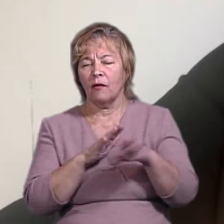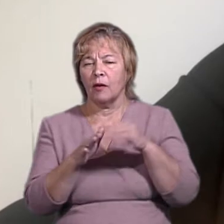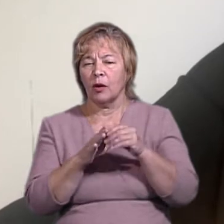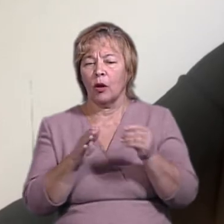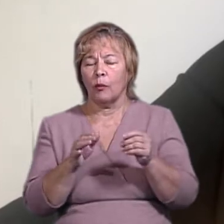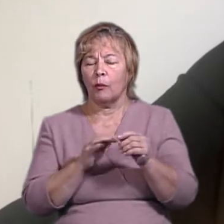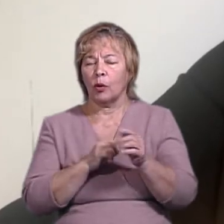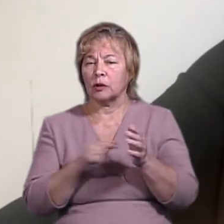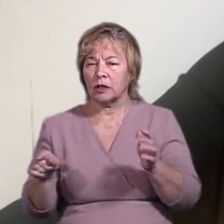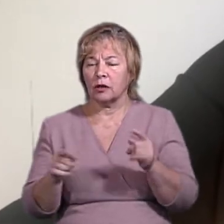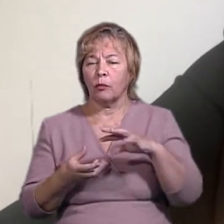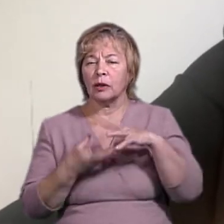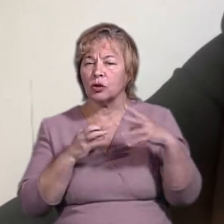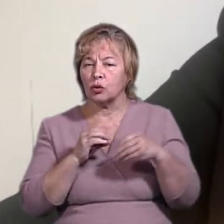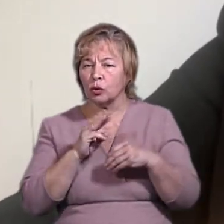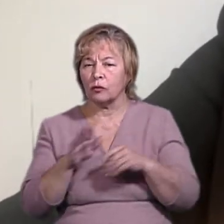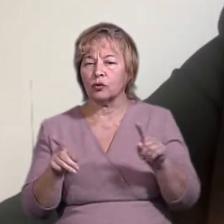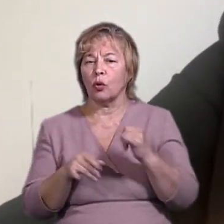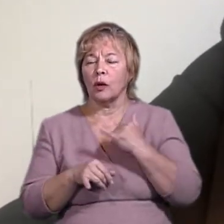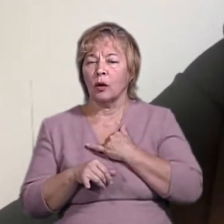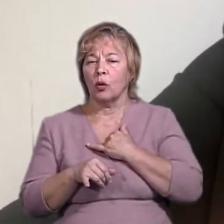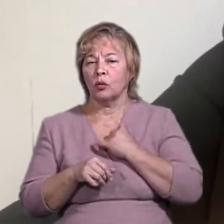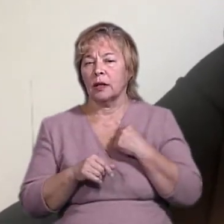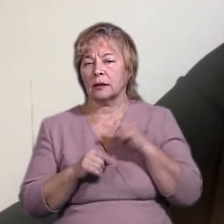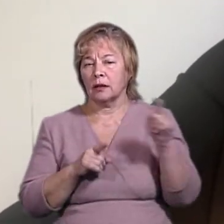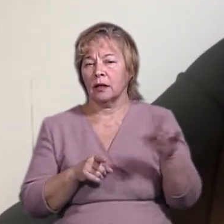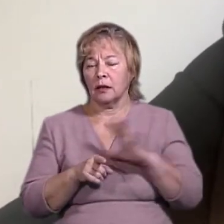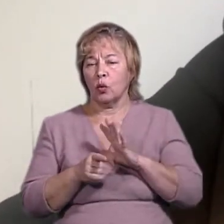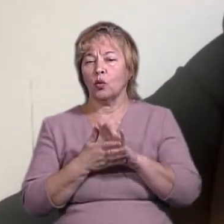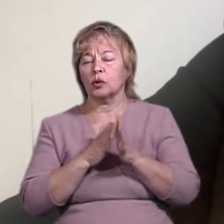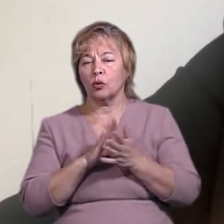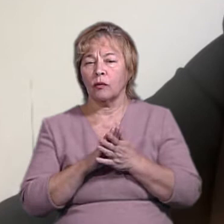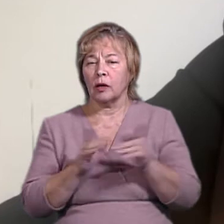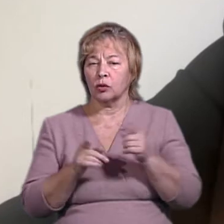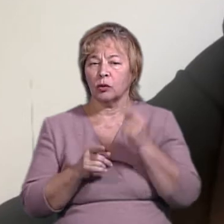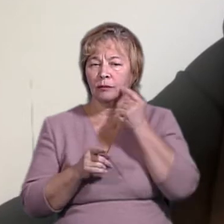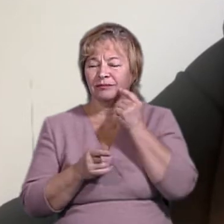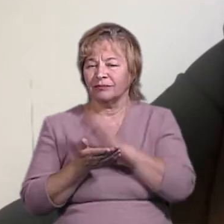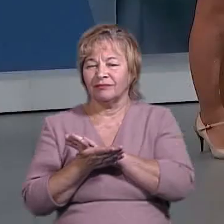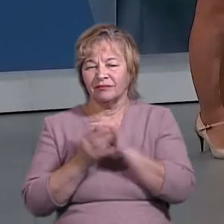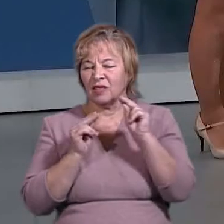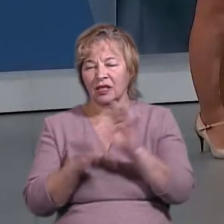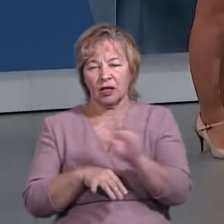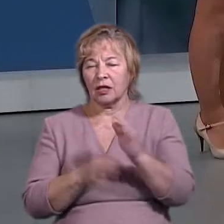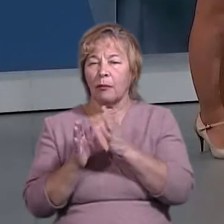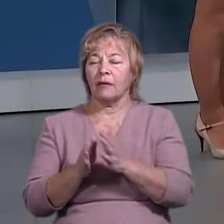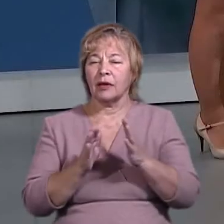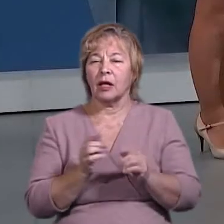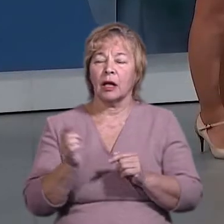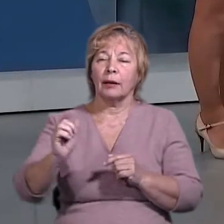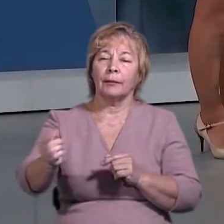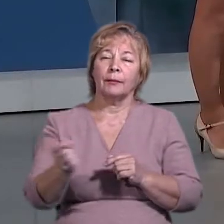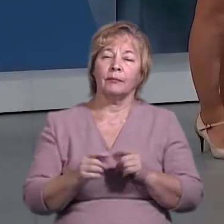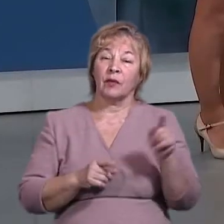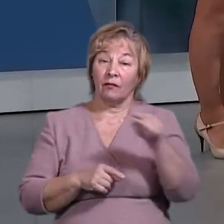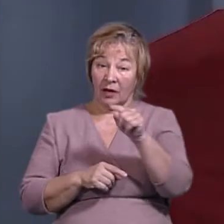підрахунку голосів, в тому, які у нас до них вимоги, і що це недобросовісна поведінка. Тобто вас